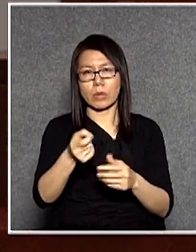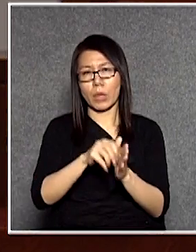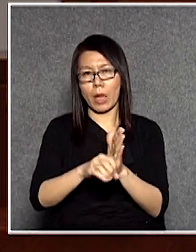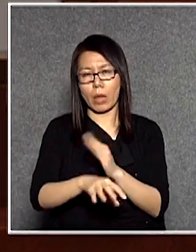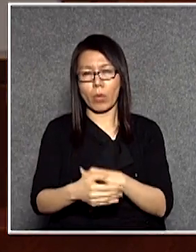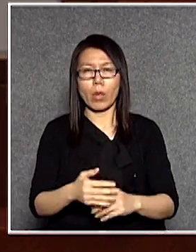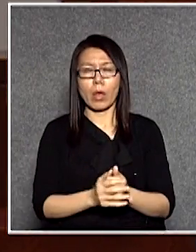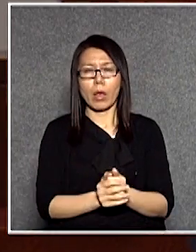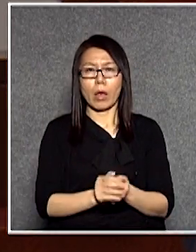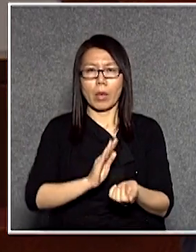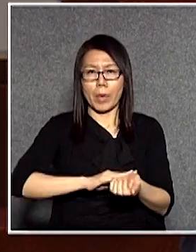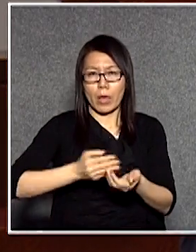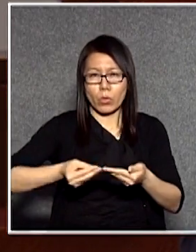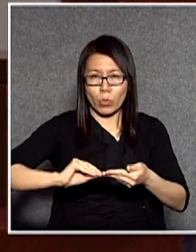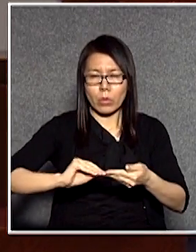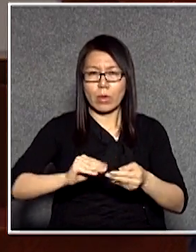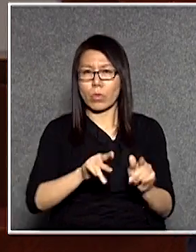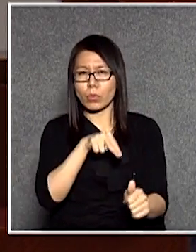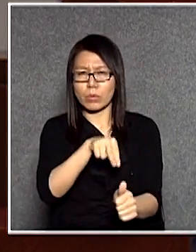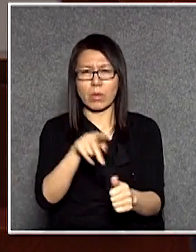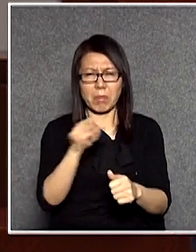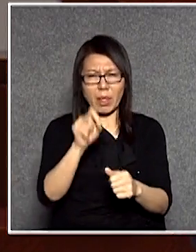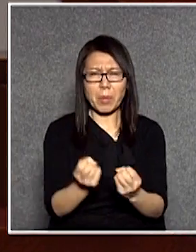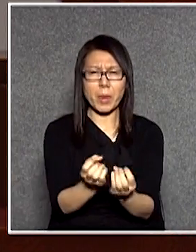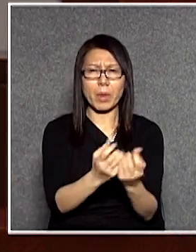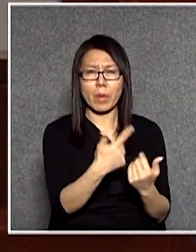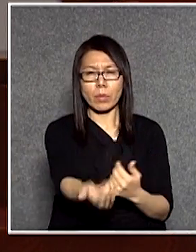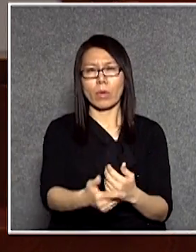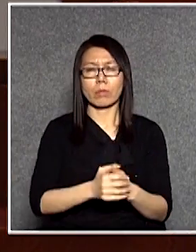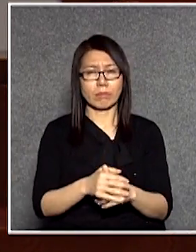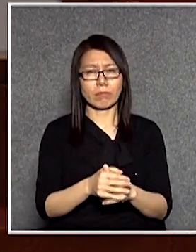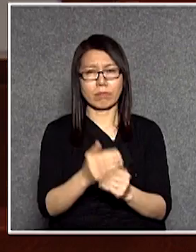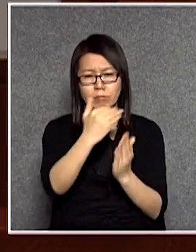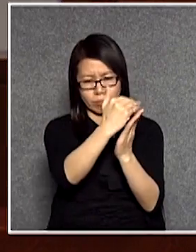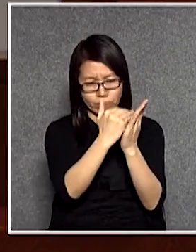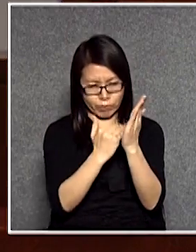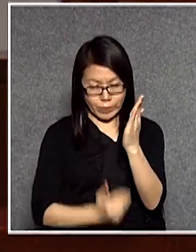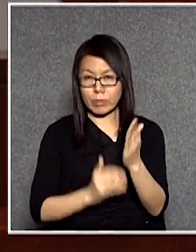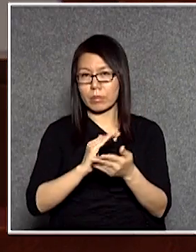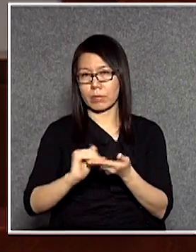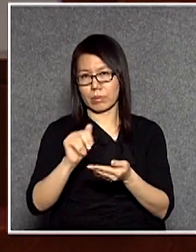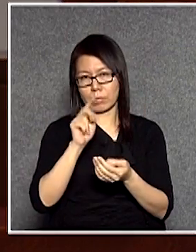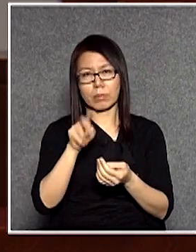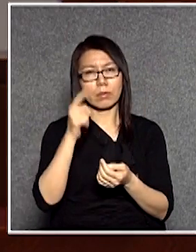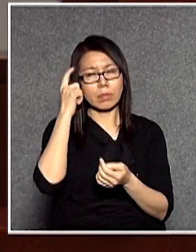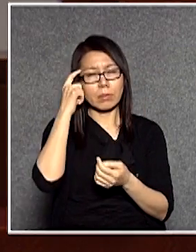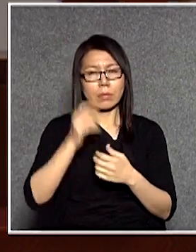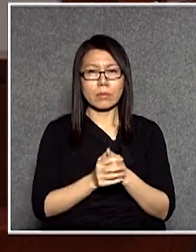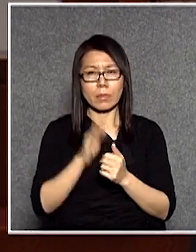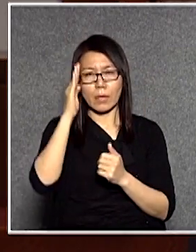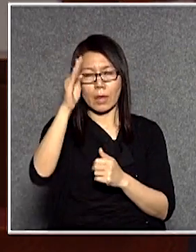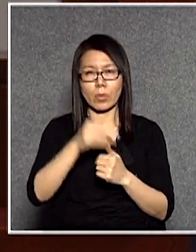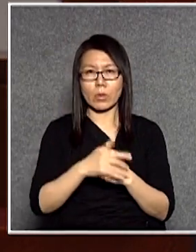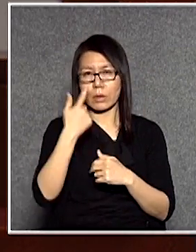另外就是醫療圈的管理問題又非常之多都一一列舉出來我們希望在